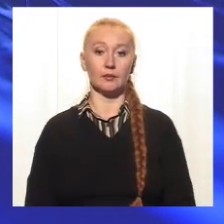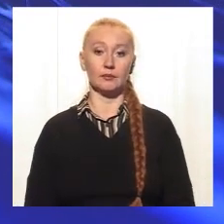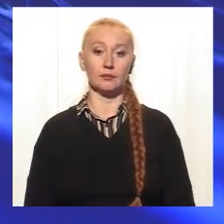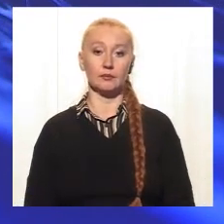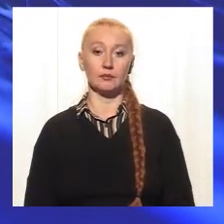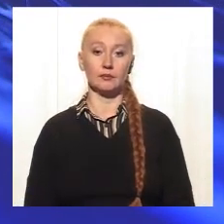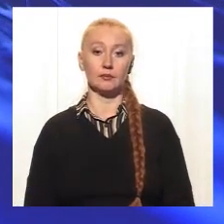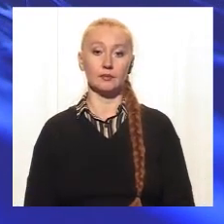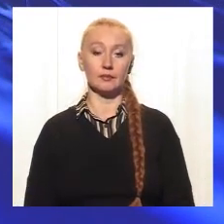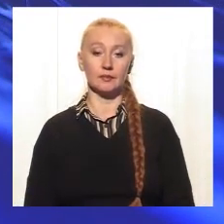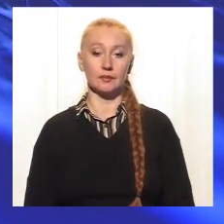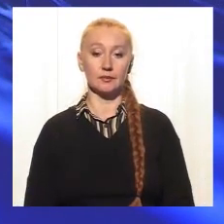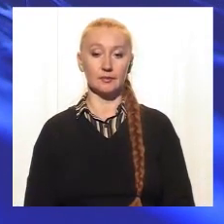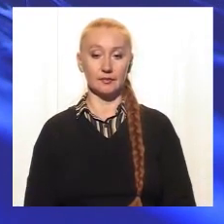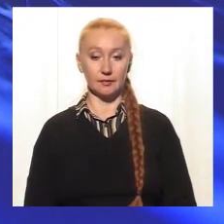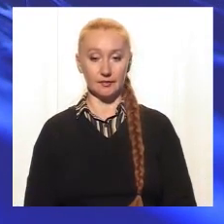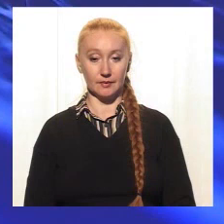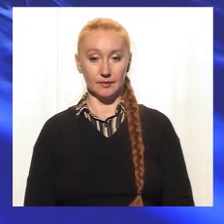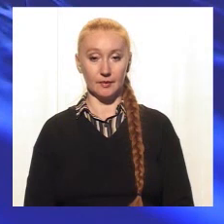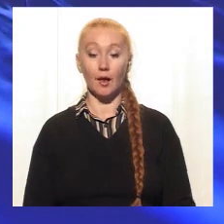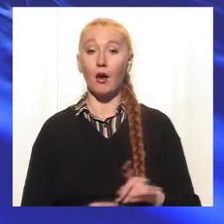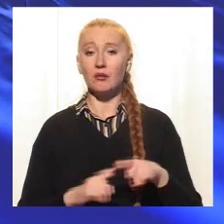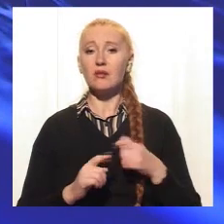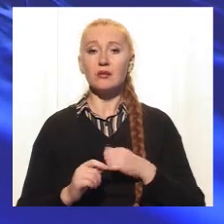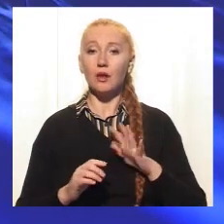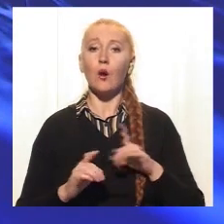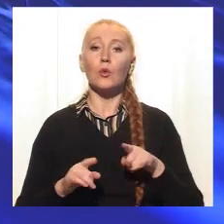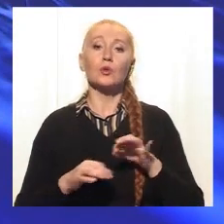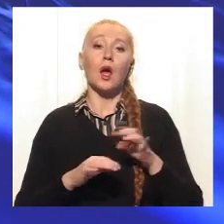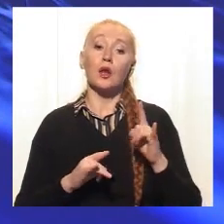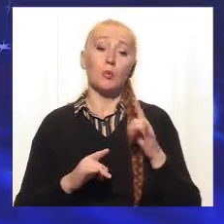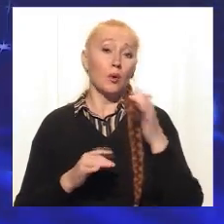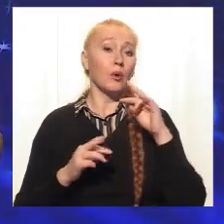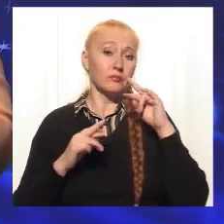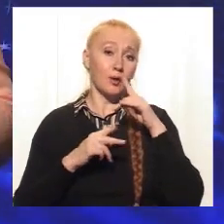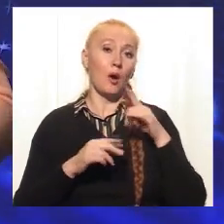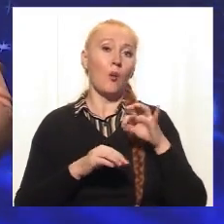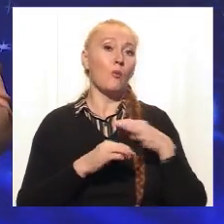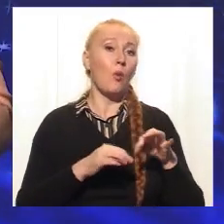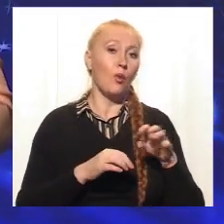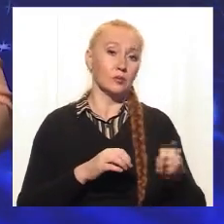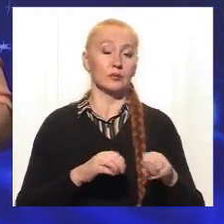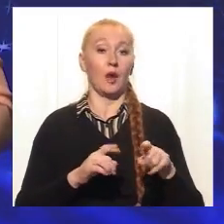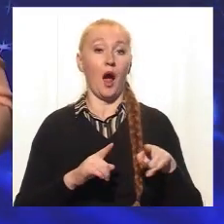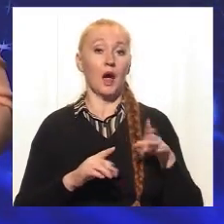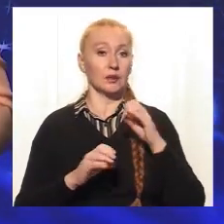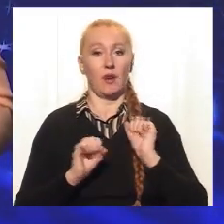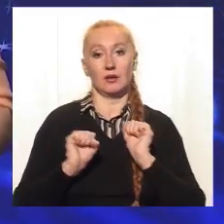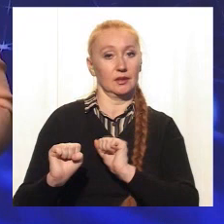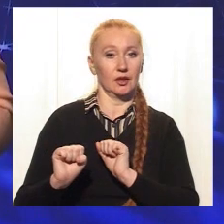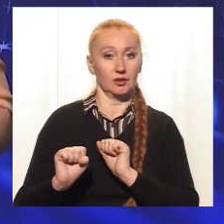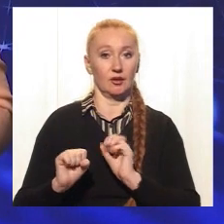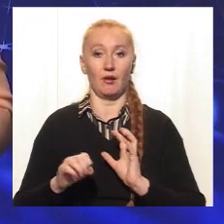Вона може навіть не агресію проявити, щось зробить дитинку болю на собакі. В може бути просто захистна реакція.